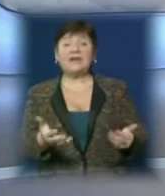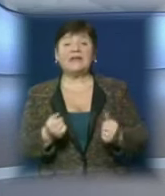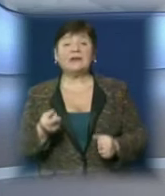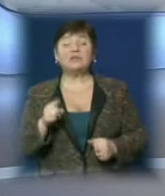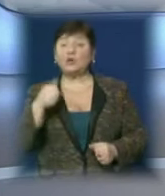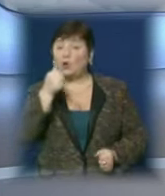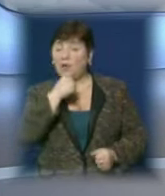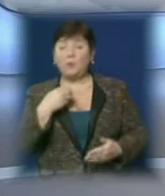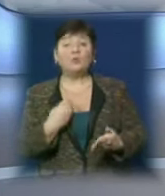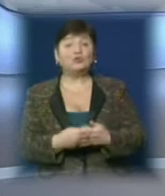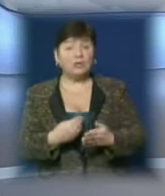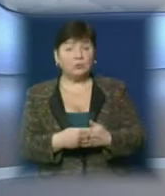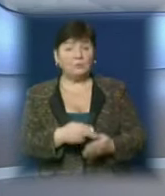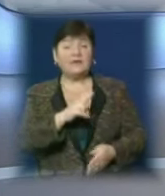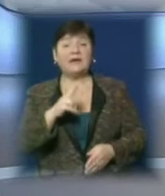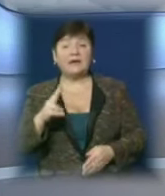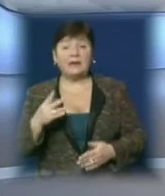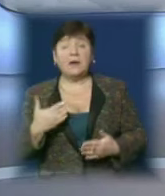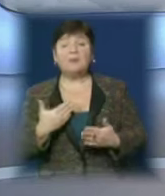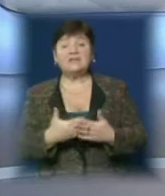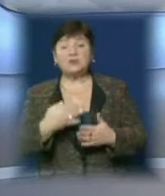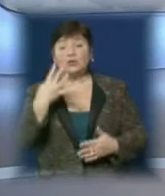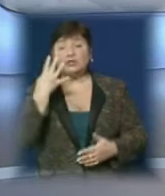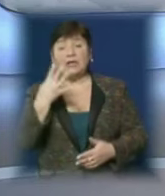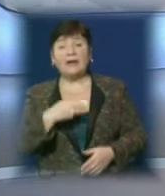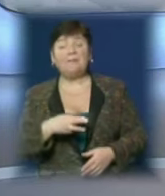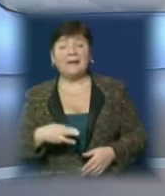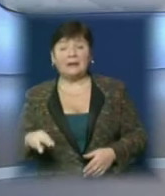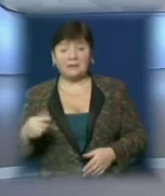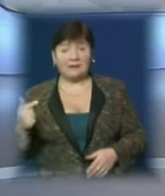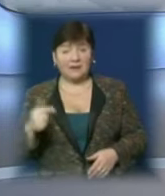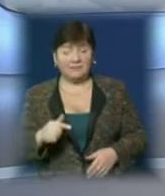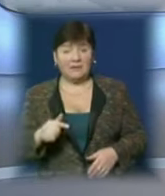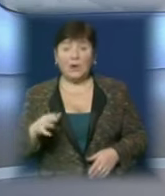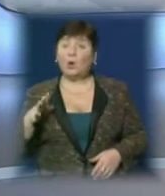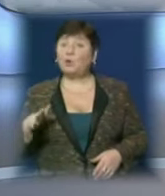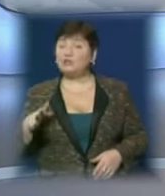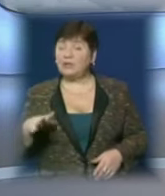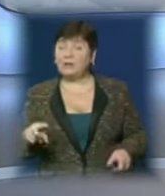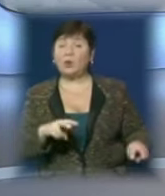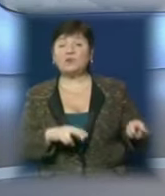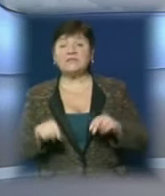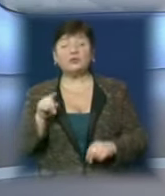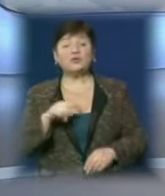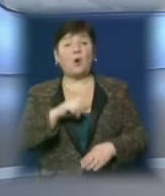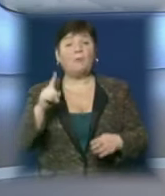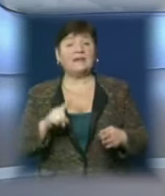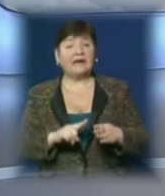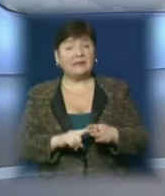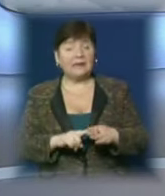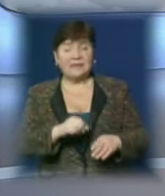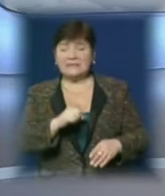цьогорічного бюджету, який становить близько 4 мільярдів гривень. Очікуваний розгляд цього питання викликав